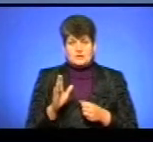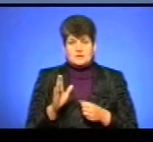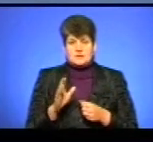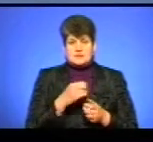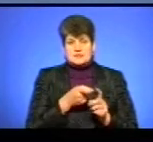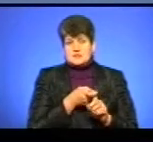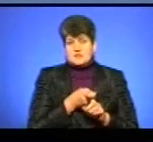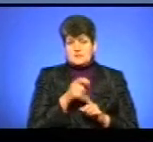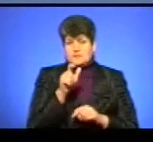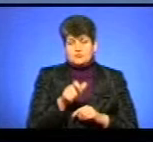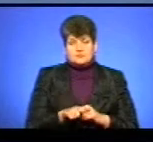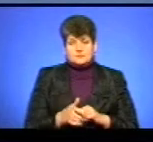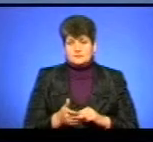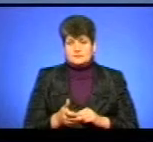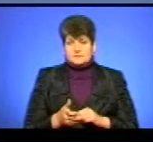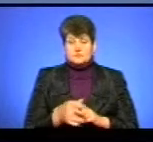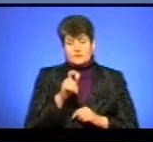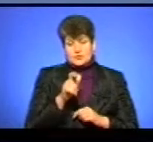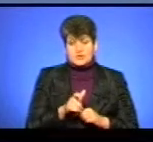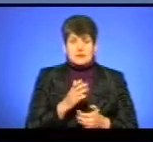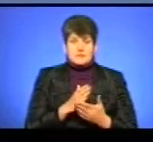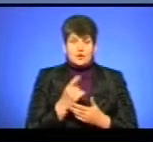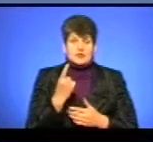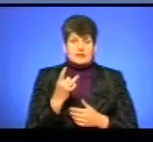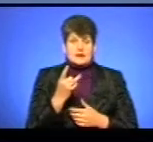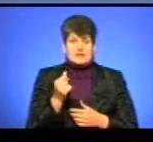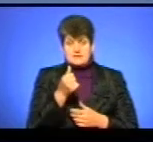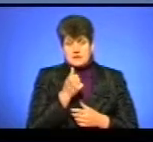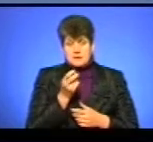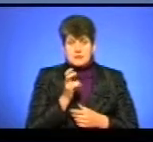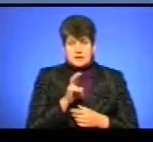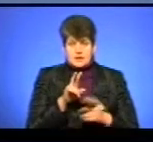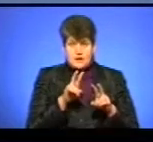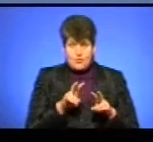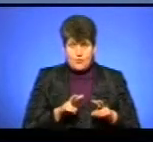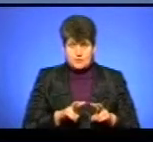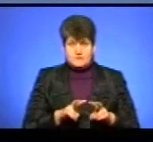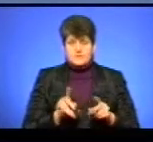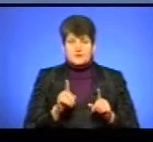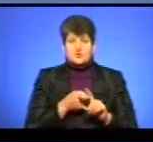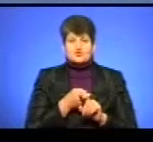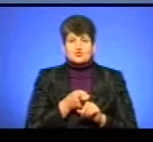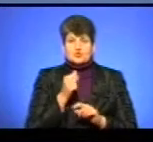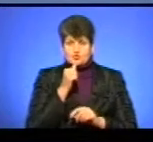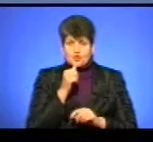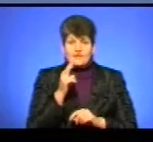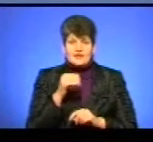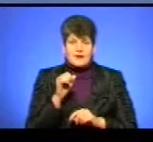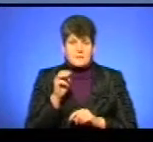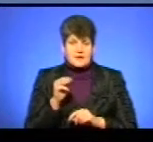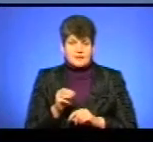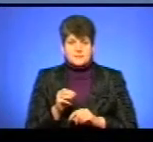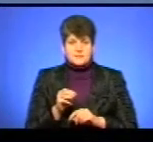пацієнтові. Адже пацієнт має хоча б раз в рік прийти медичний огляд. А саме, що стосується цукрового діабету,